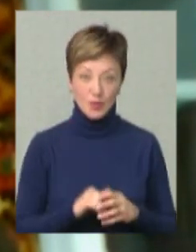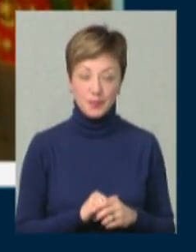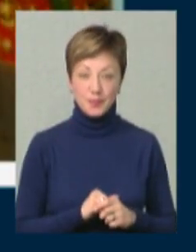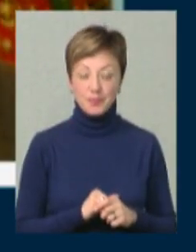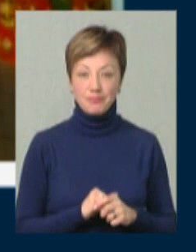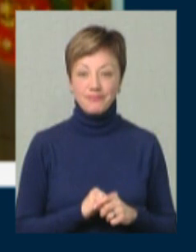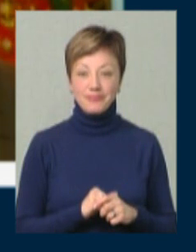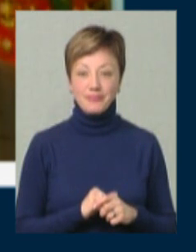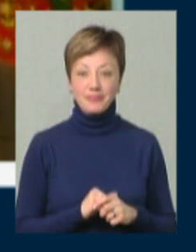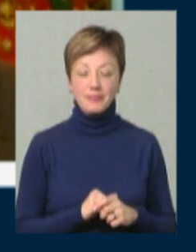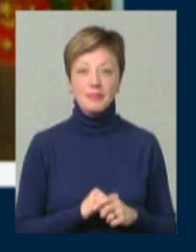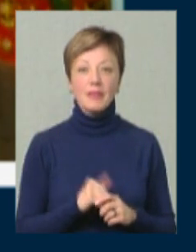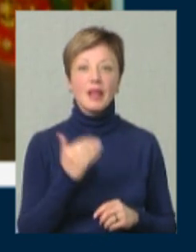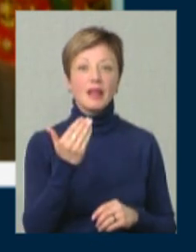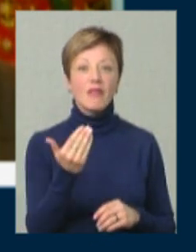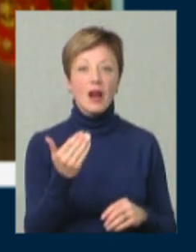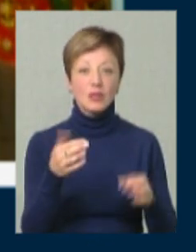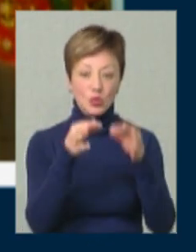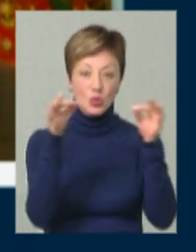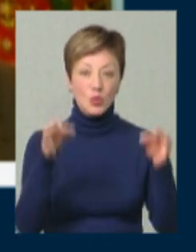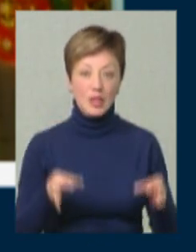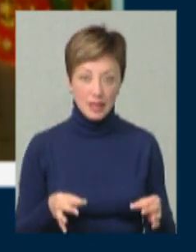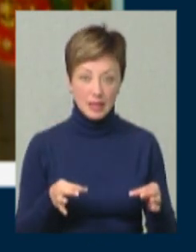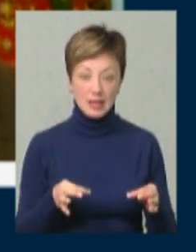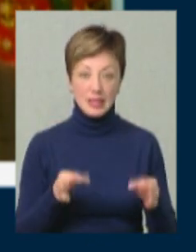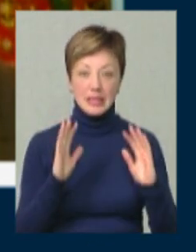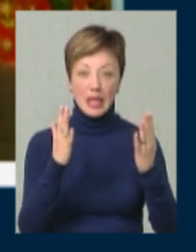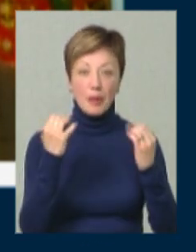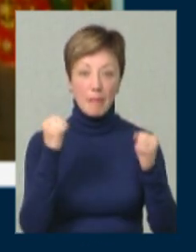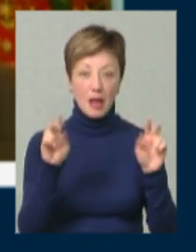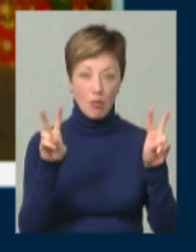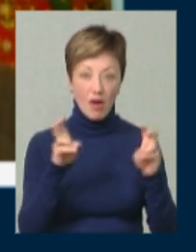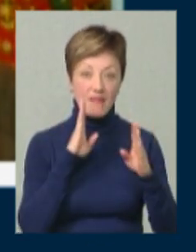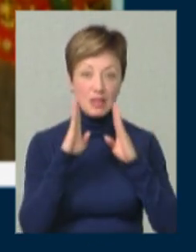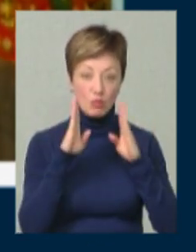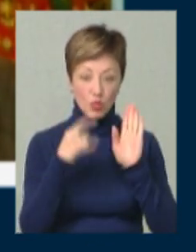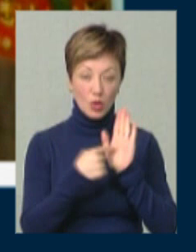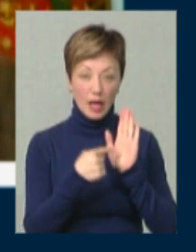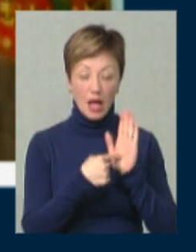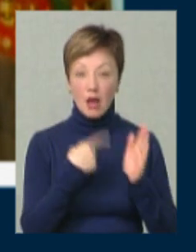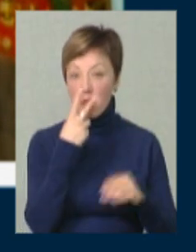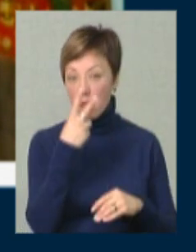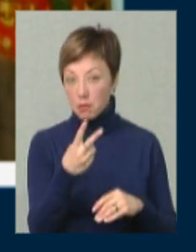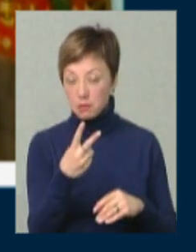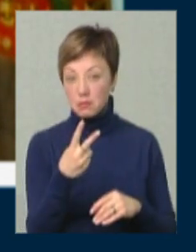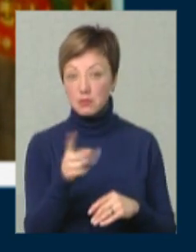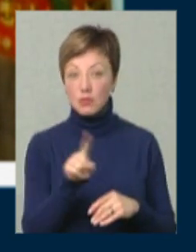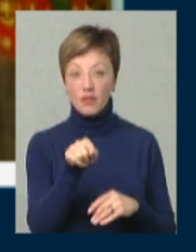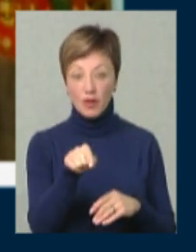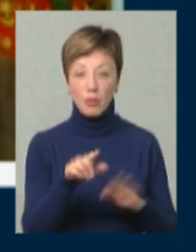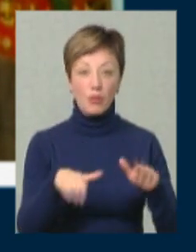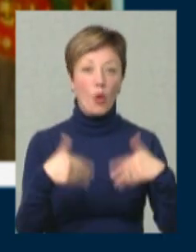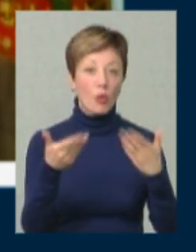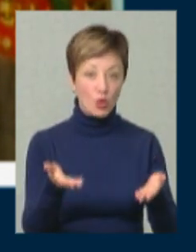На вашій сторінці «Сади перемоги» у Фейсбуці я побачила, що ви